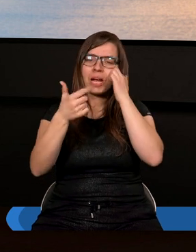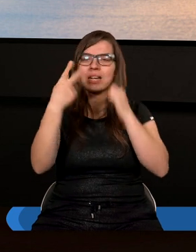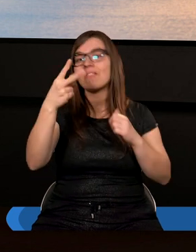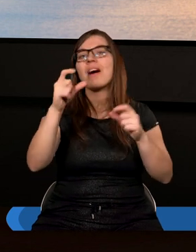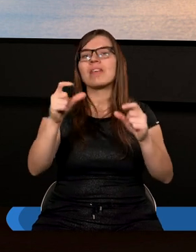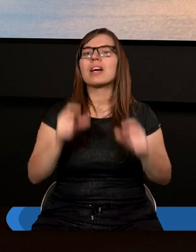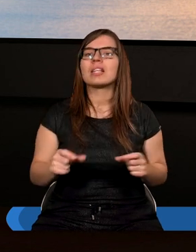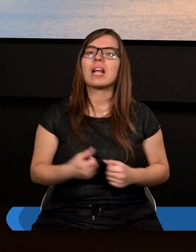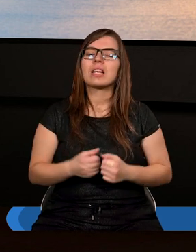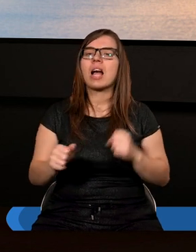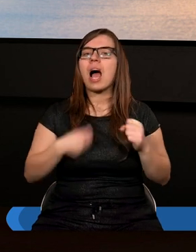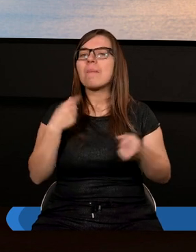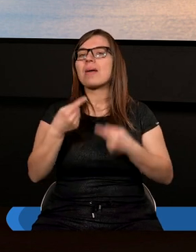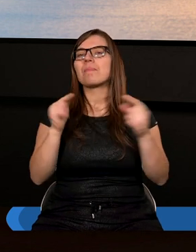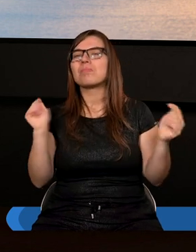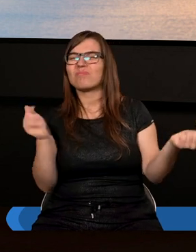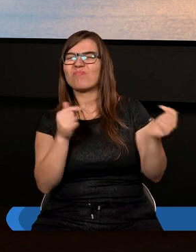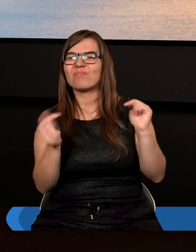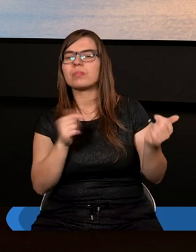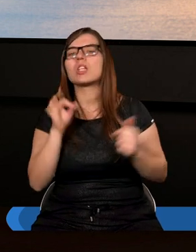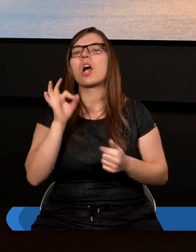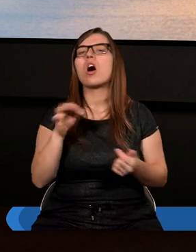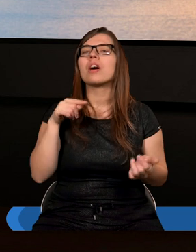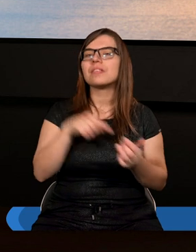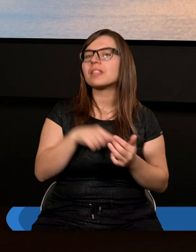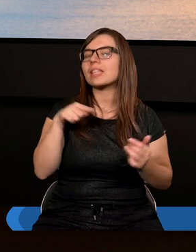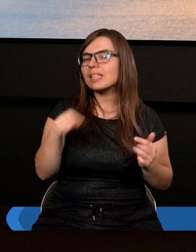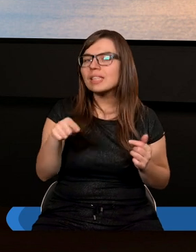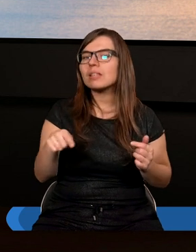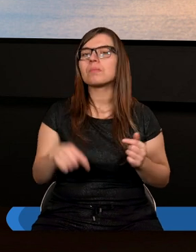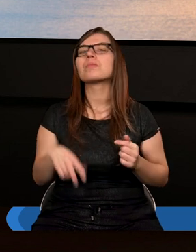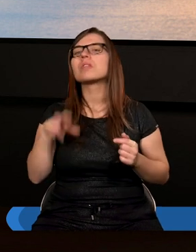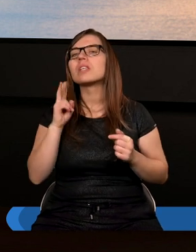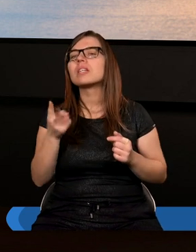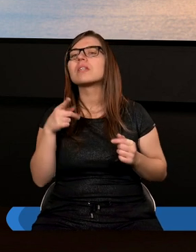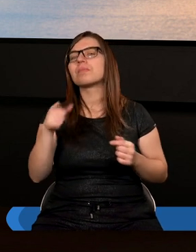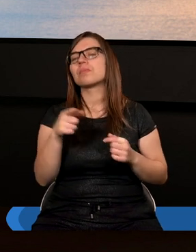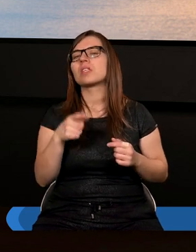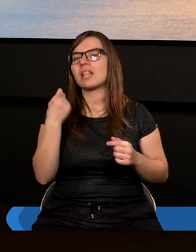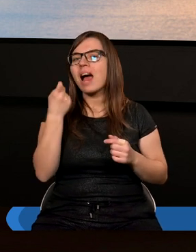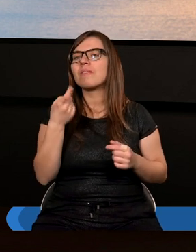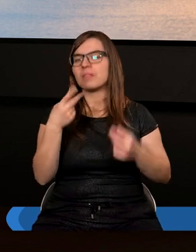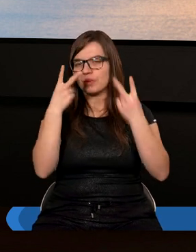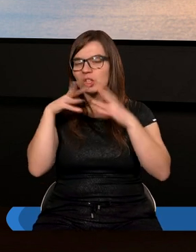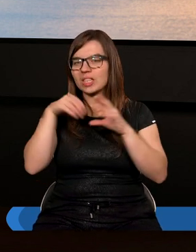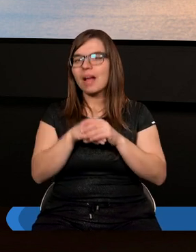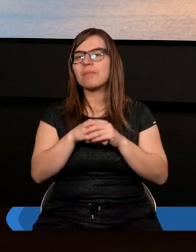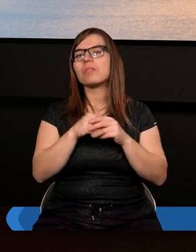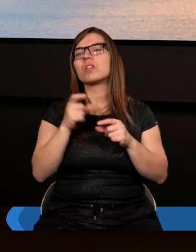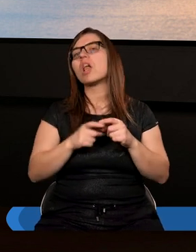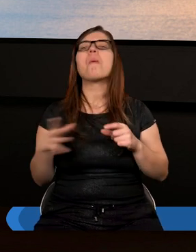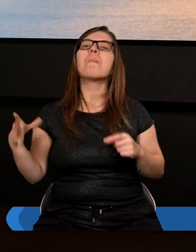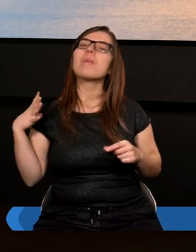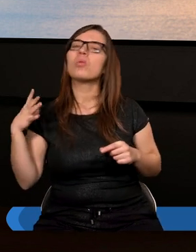wersety, aby porozmawiać właśnie o czymś, co, jak usłyszymy za chwilkę w czytanych słowach, było